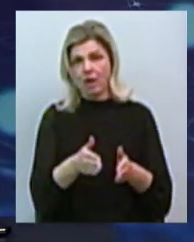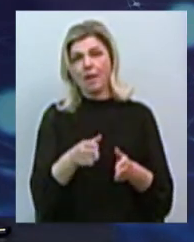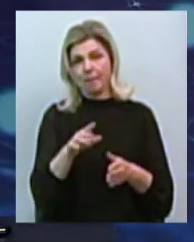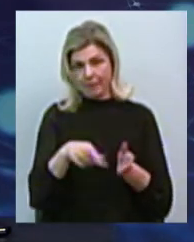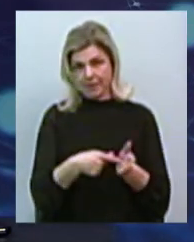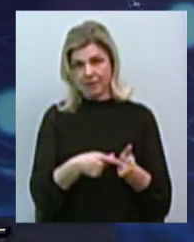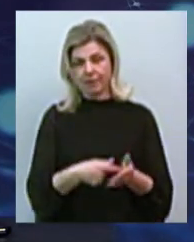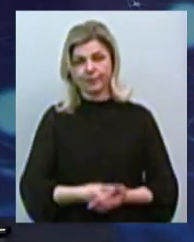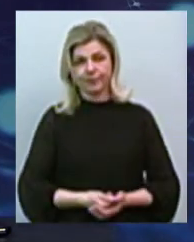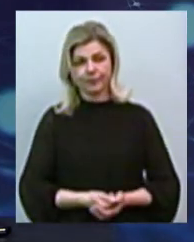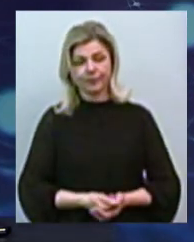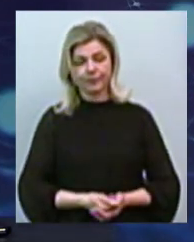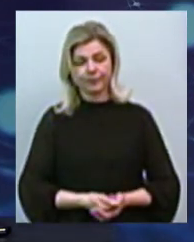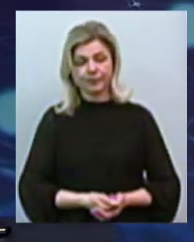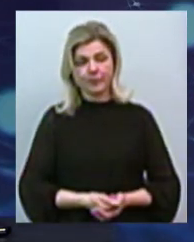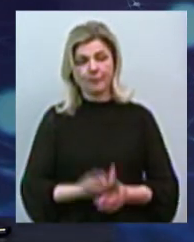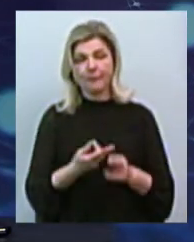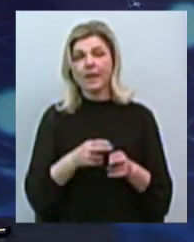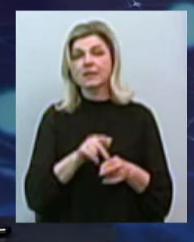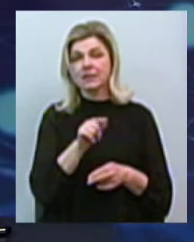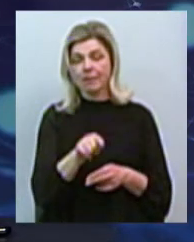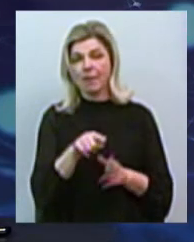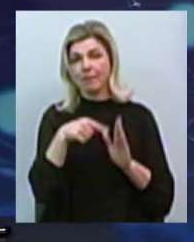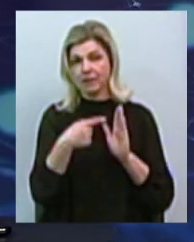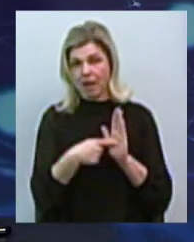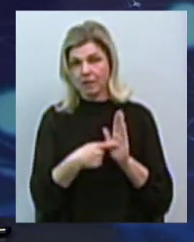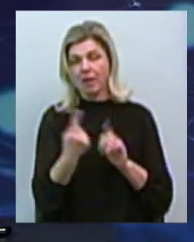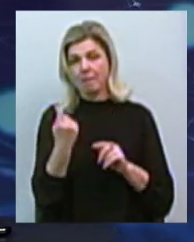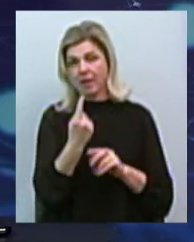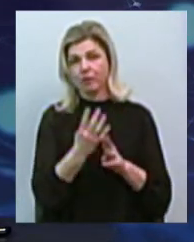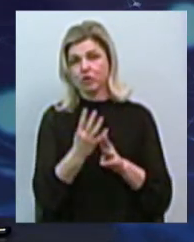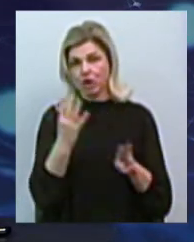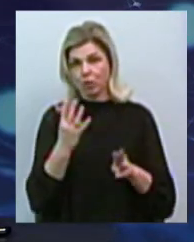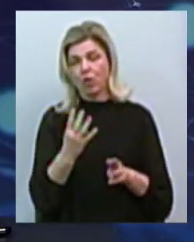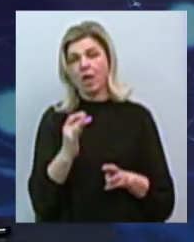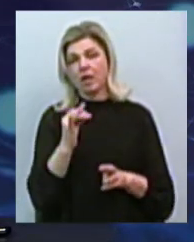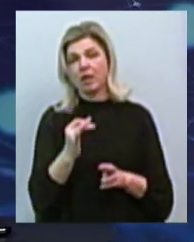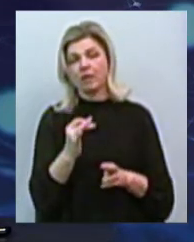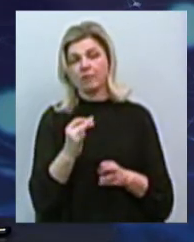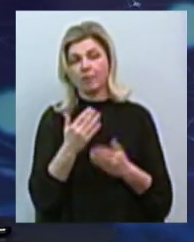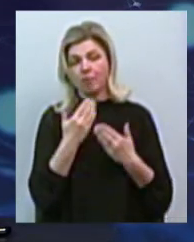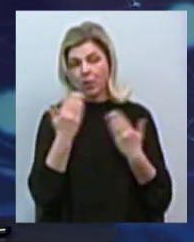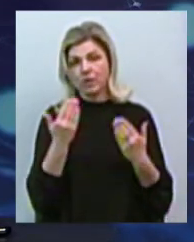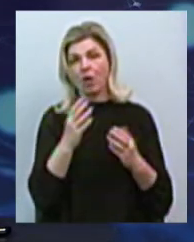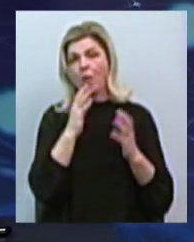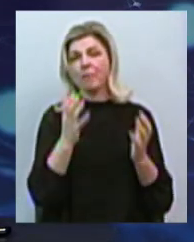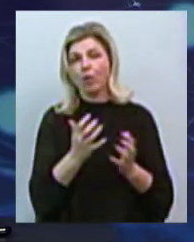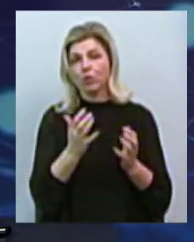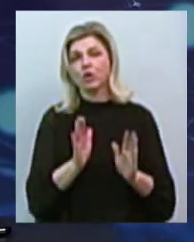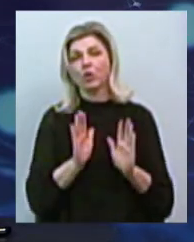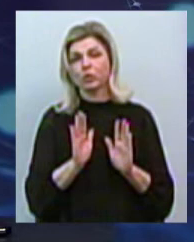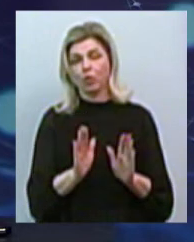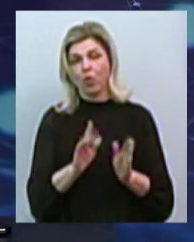цими питаннями, в першу чергу, і, можливо, і в останню, опікується лише